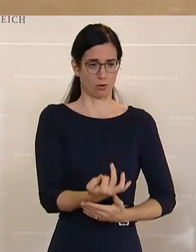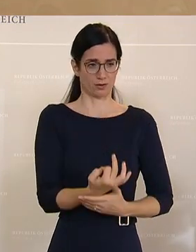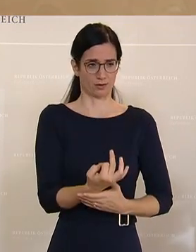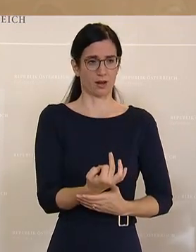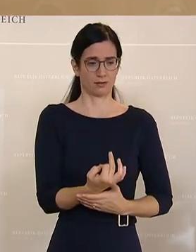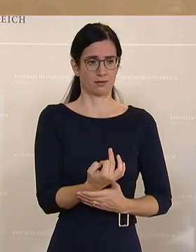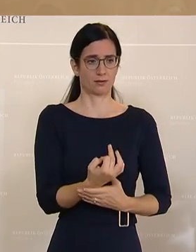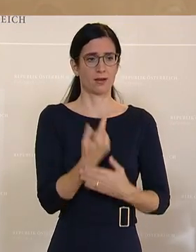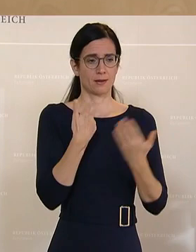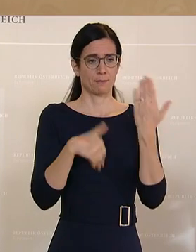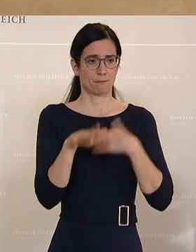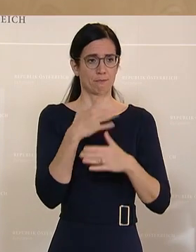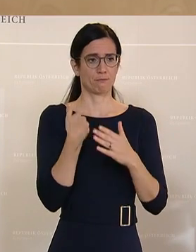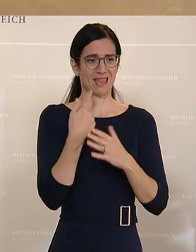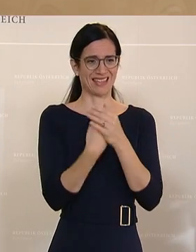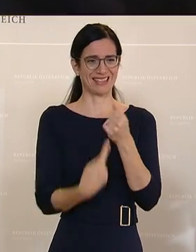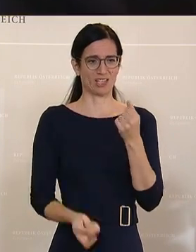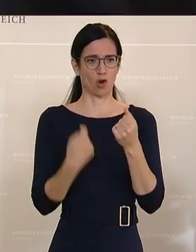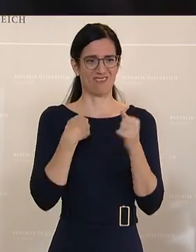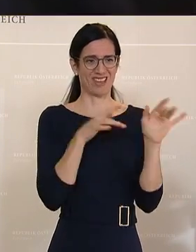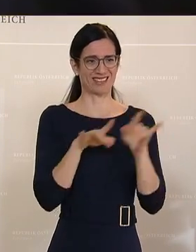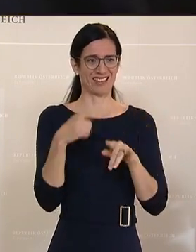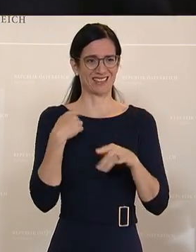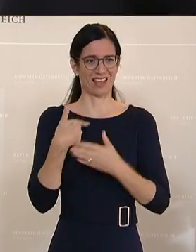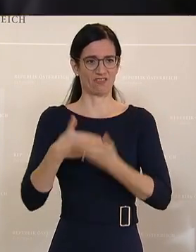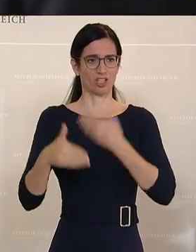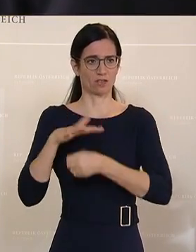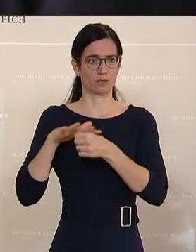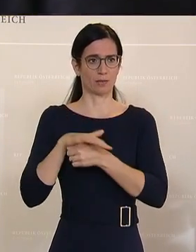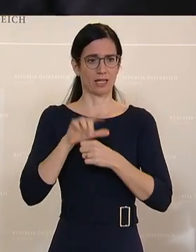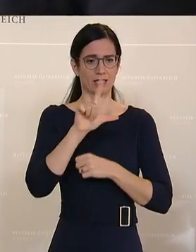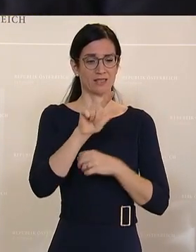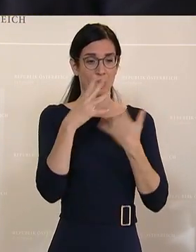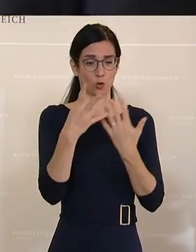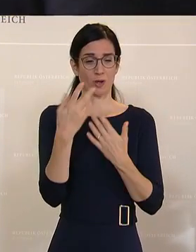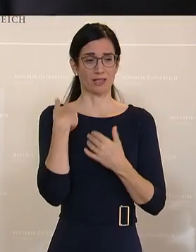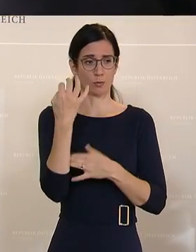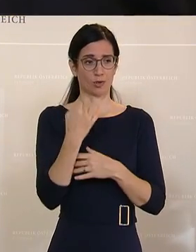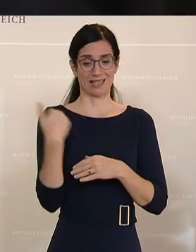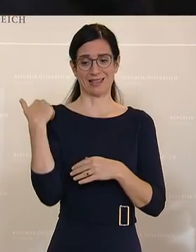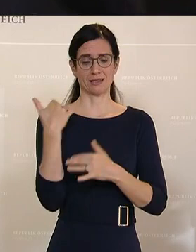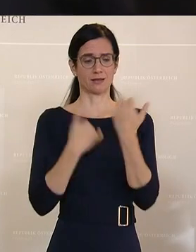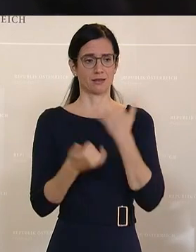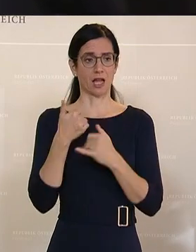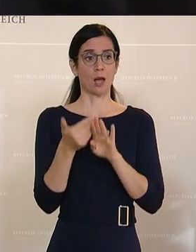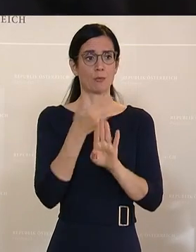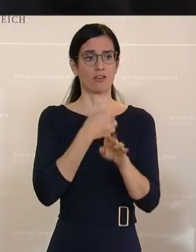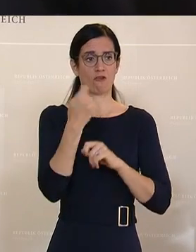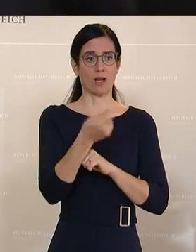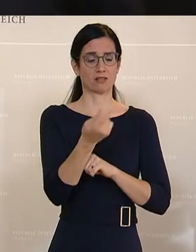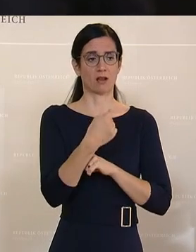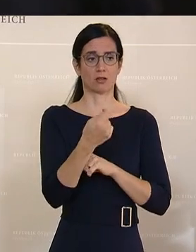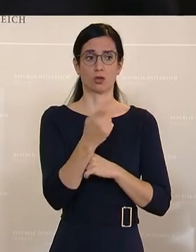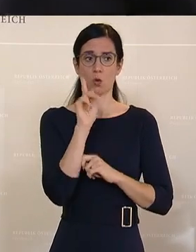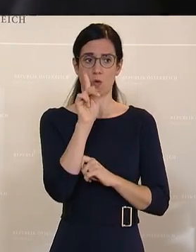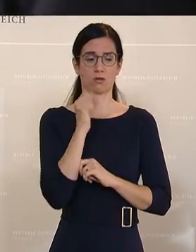Prozent mehr Insolvenzen im Bereich der Wirtschaft. 92 Prozent im letzten Jahr. Und das bevor die Sanktionsspirale losgegangen ist.